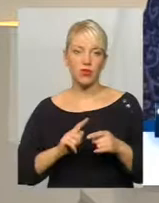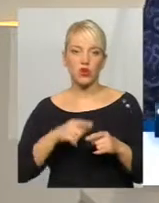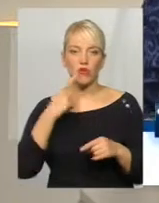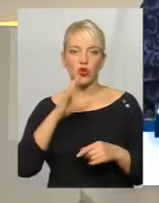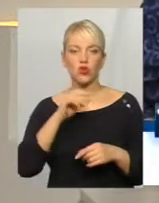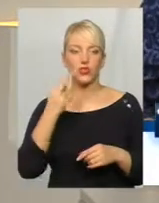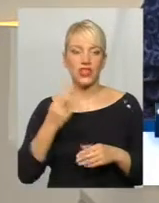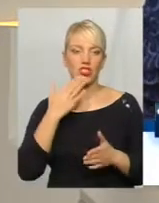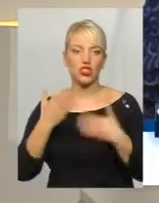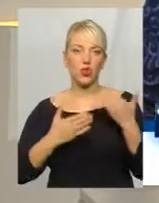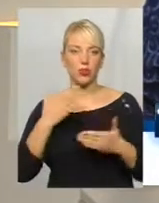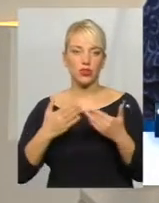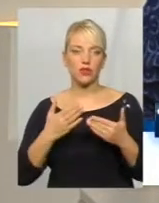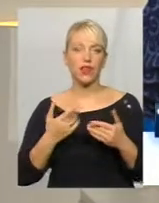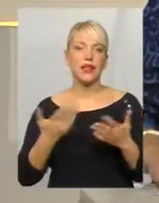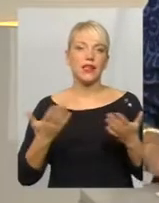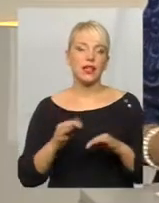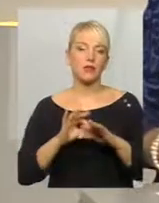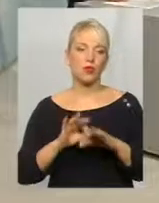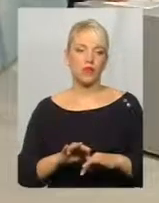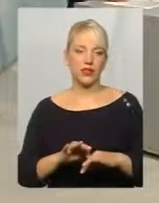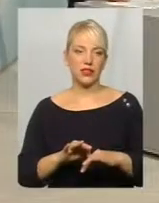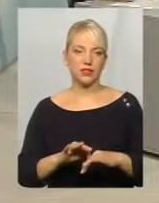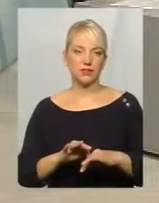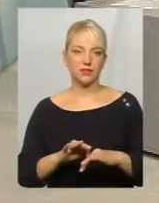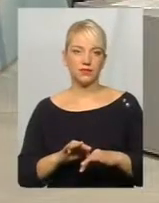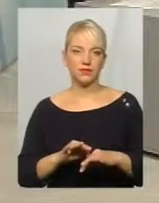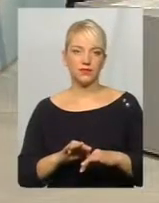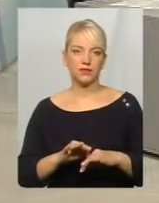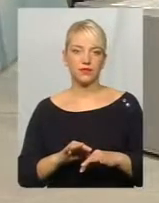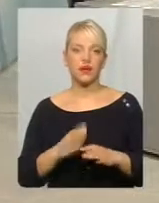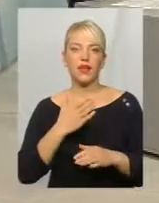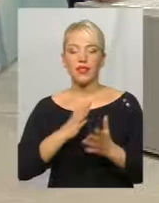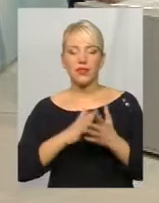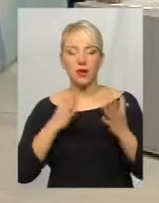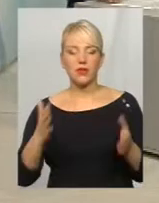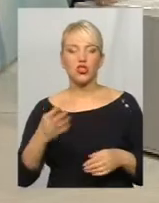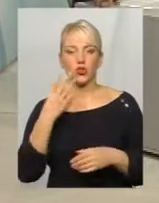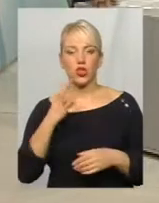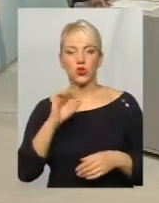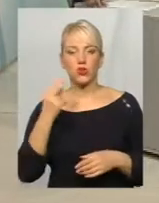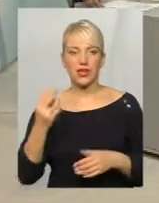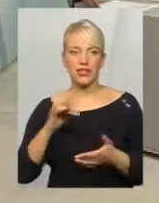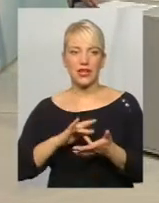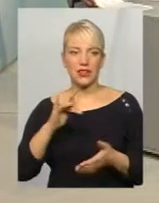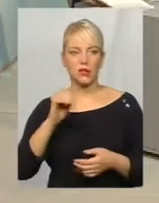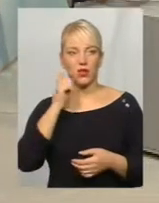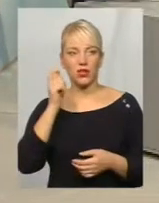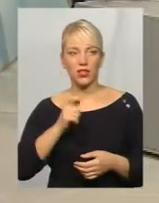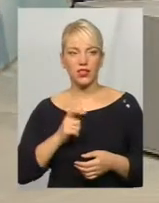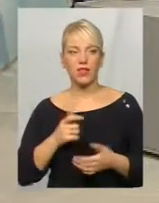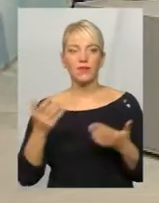соціологічне опитування, проведене найбільшими, чотирма соціологічними центрами України,